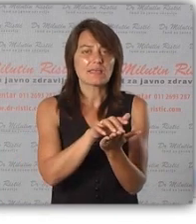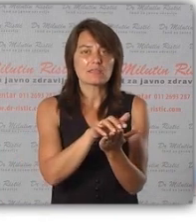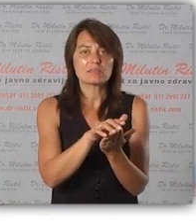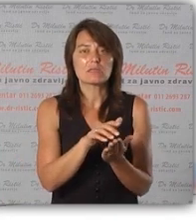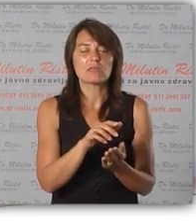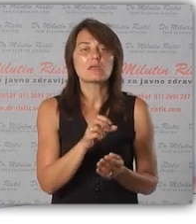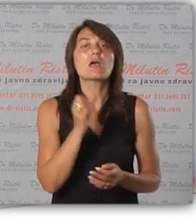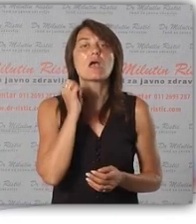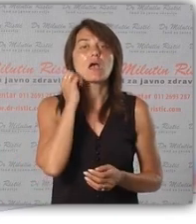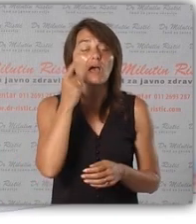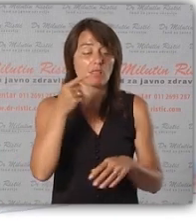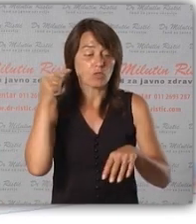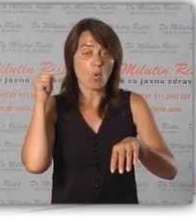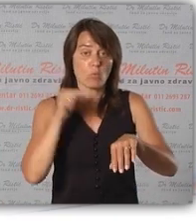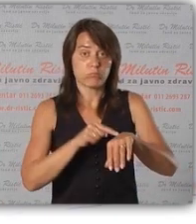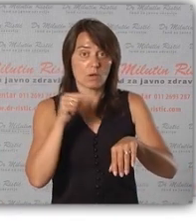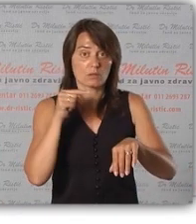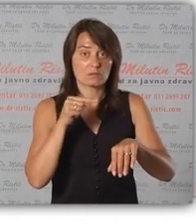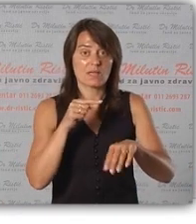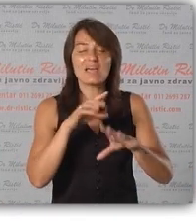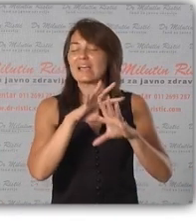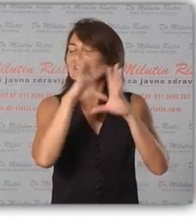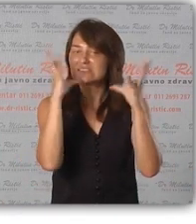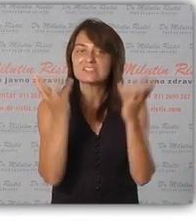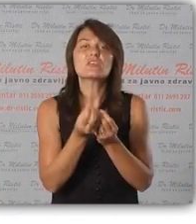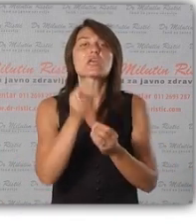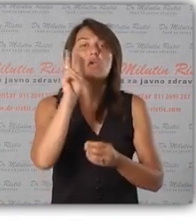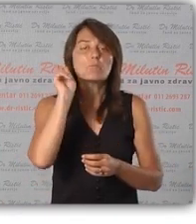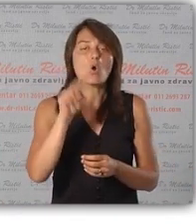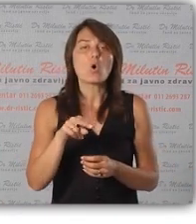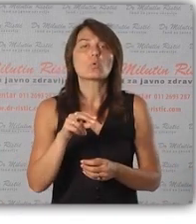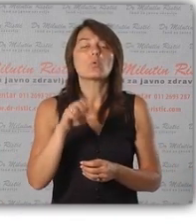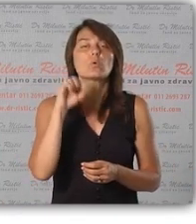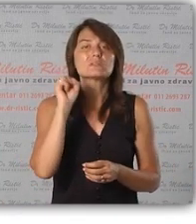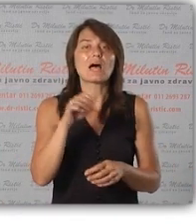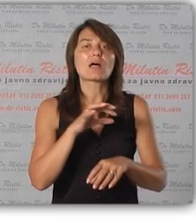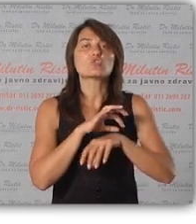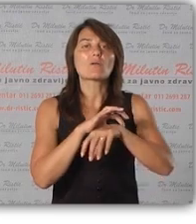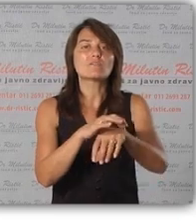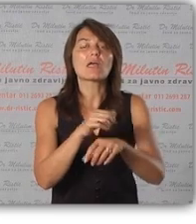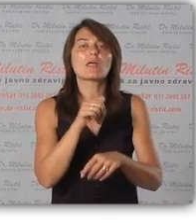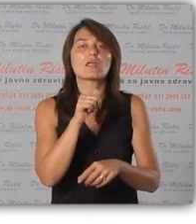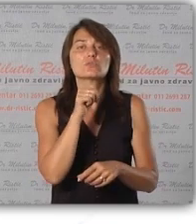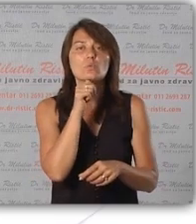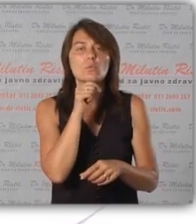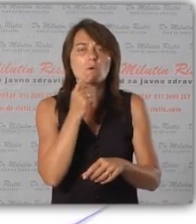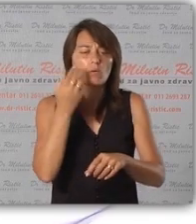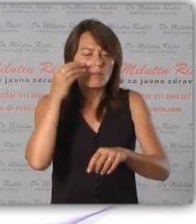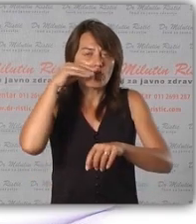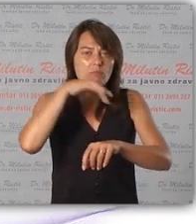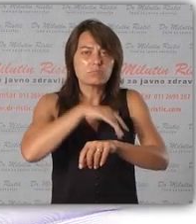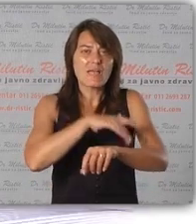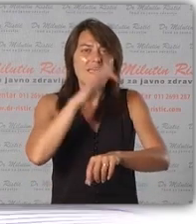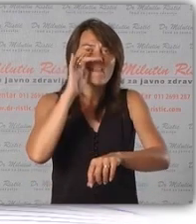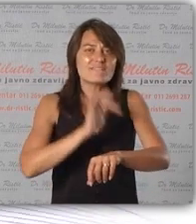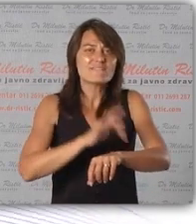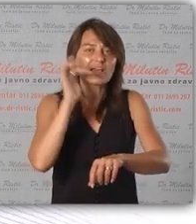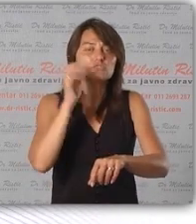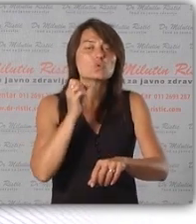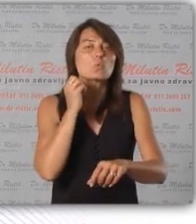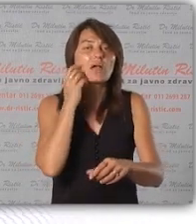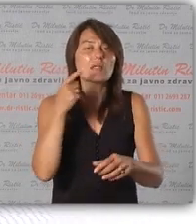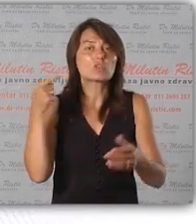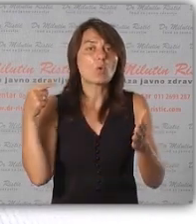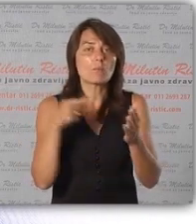insekti prilikom ubadanja svi mogu da dovedu, odnosno da unesu